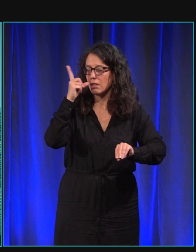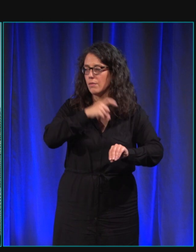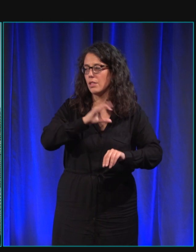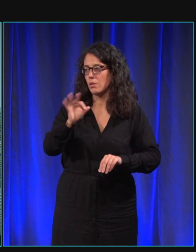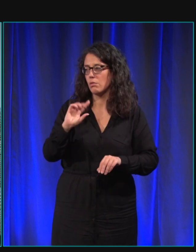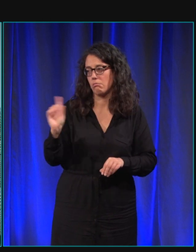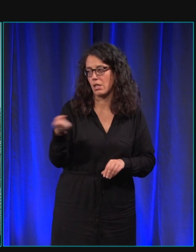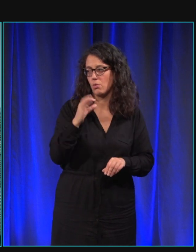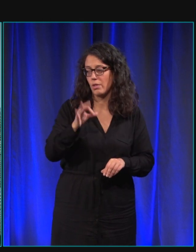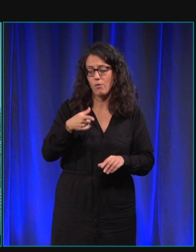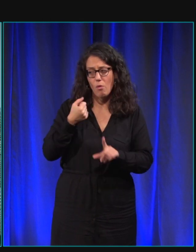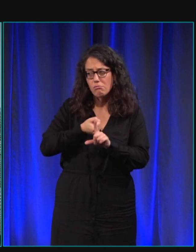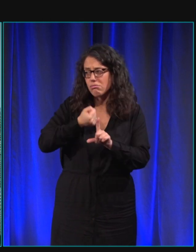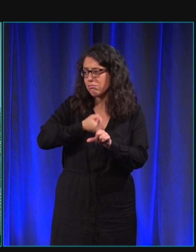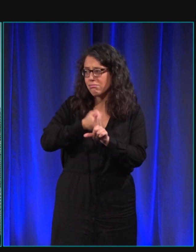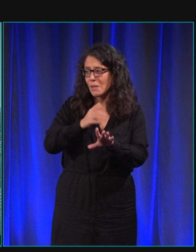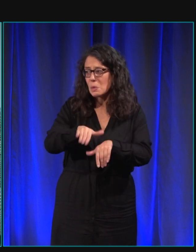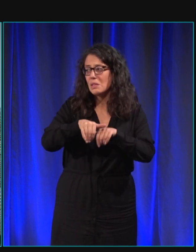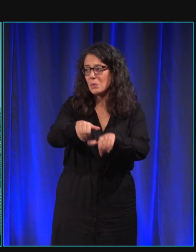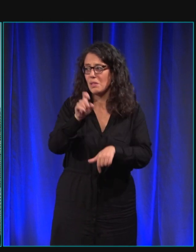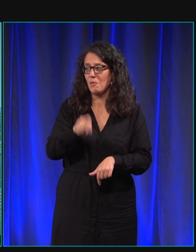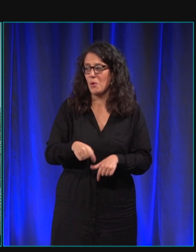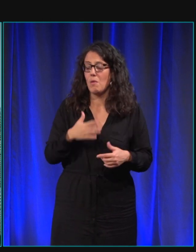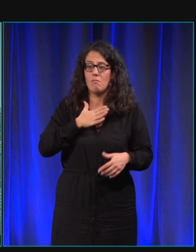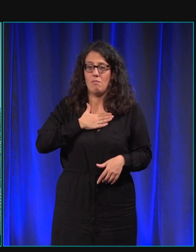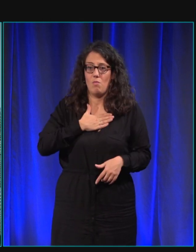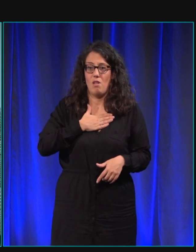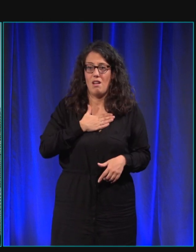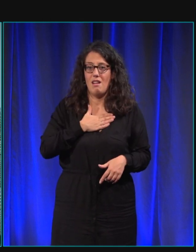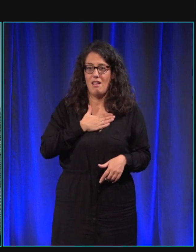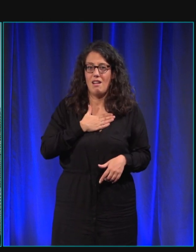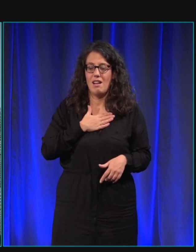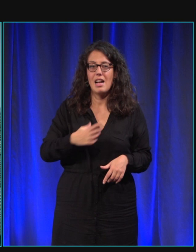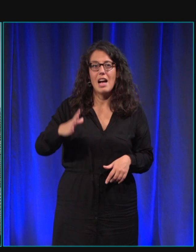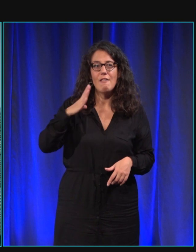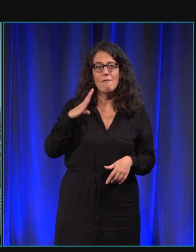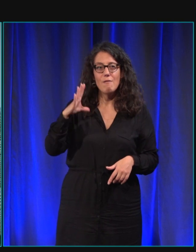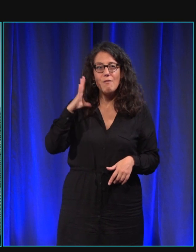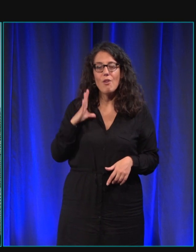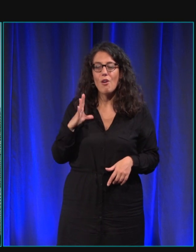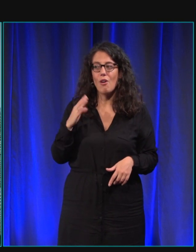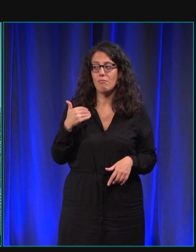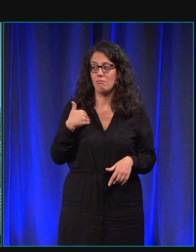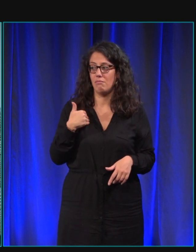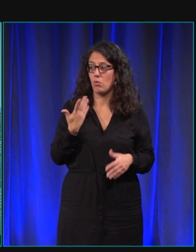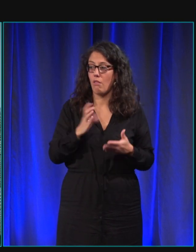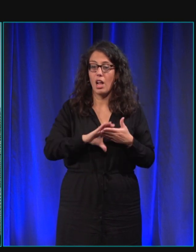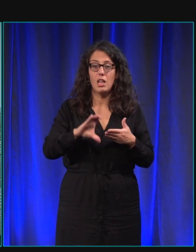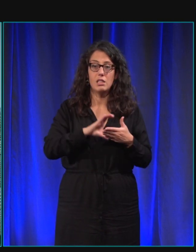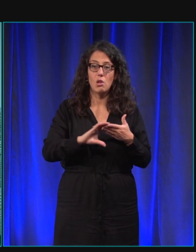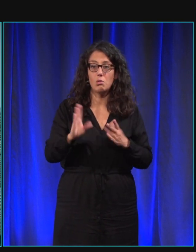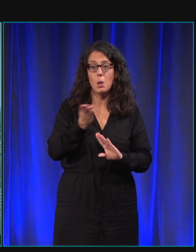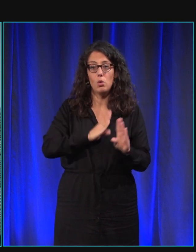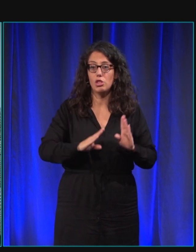il faut persévérer moi juste avant de rejoindre l'association je sortais d'une licence de biologie